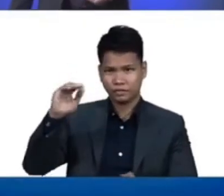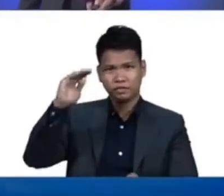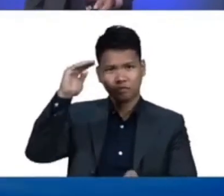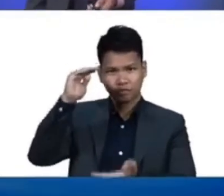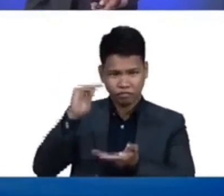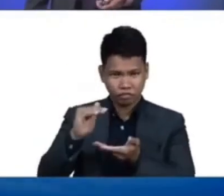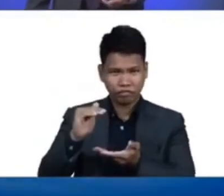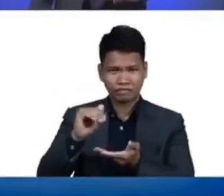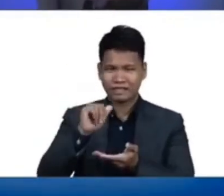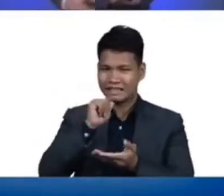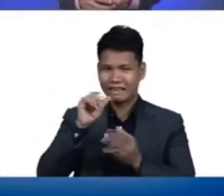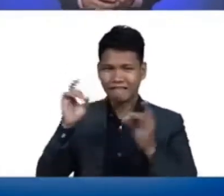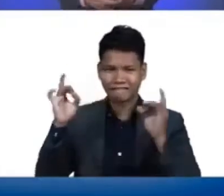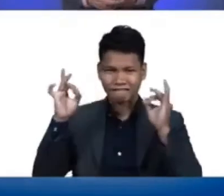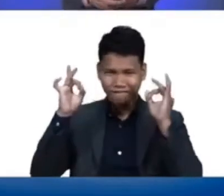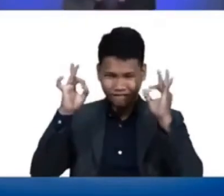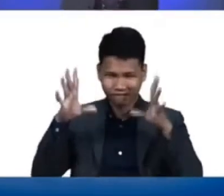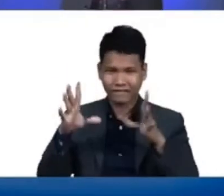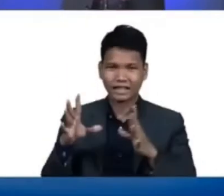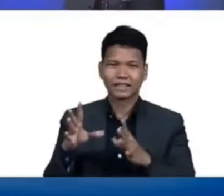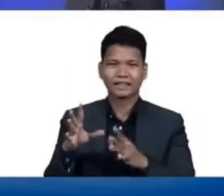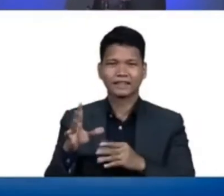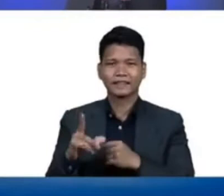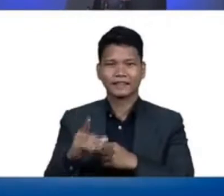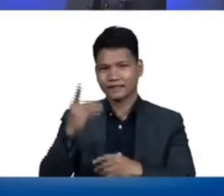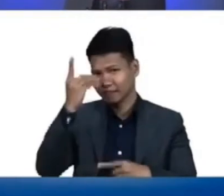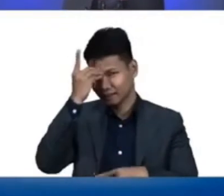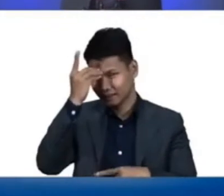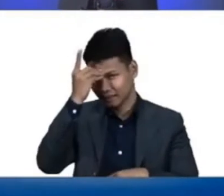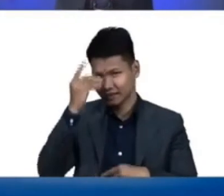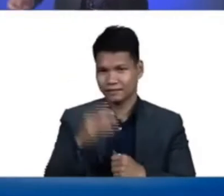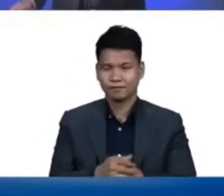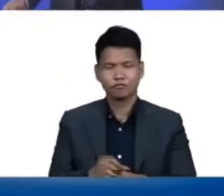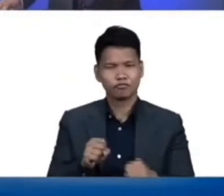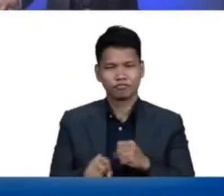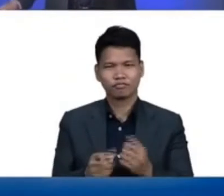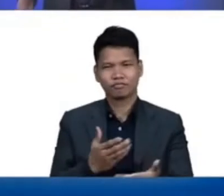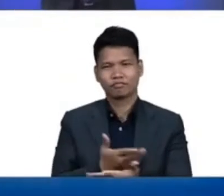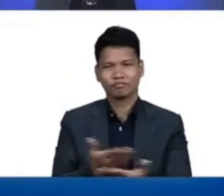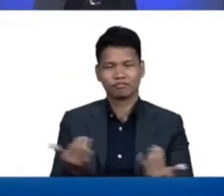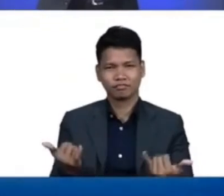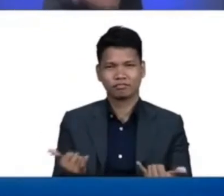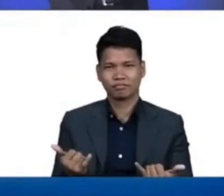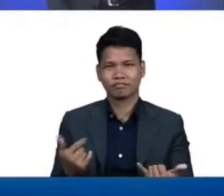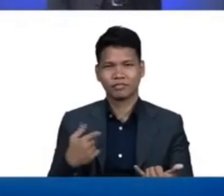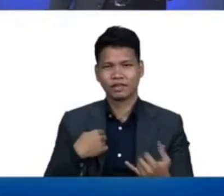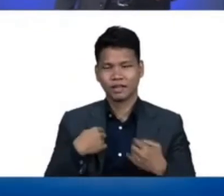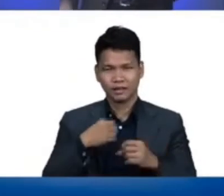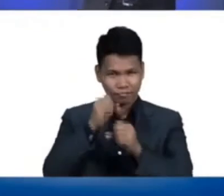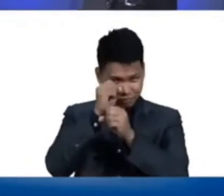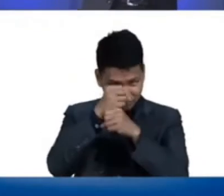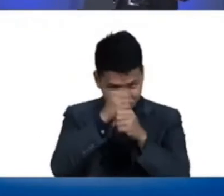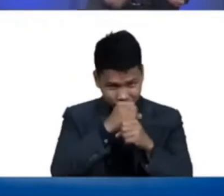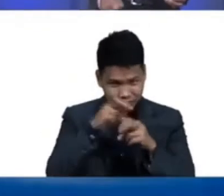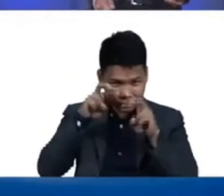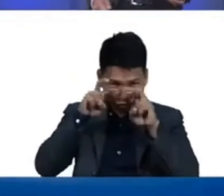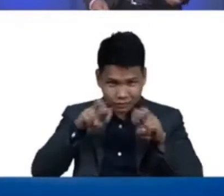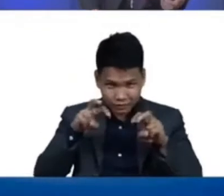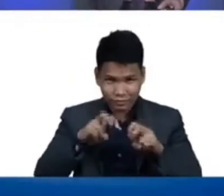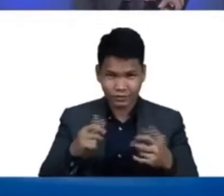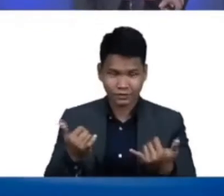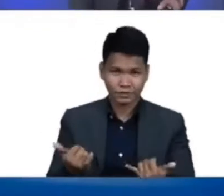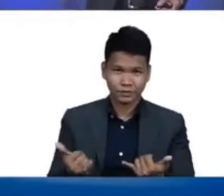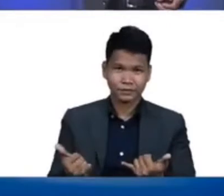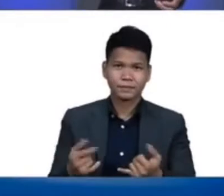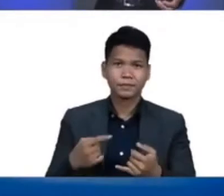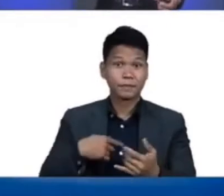-fatal disease. Kaya mga minamahal na mga kaibigan, ito pa po ang isang pag-aaral, number of studies have